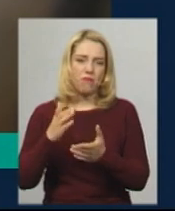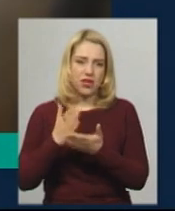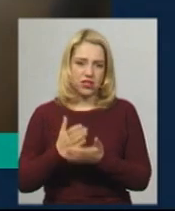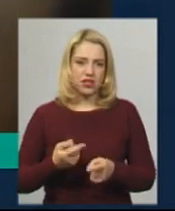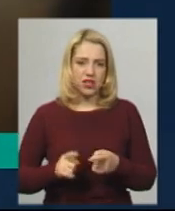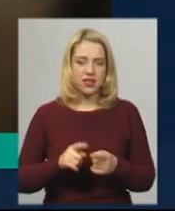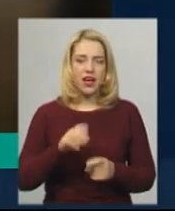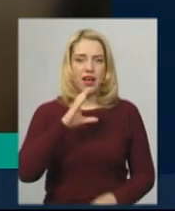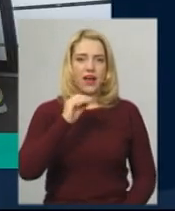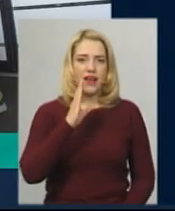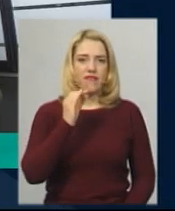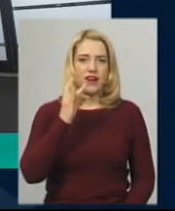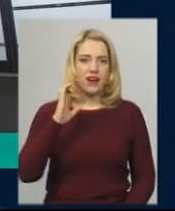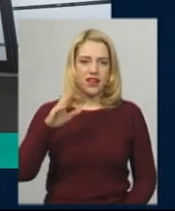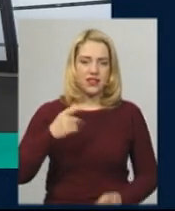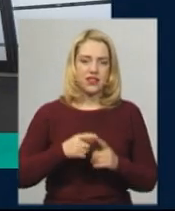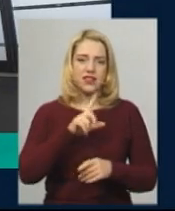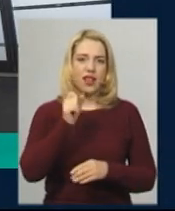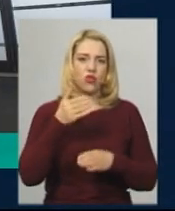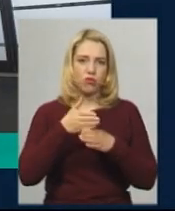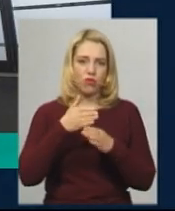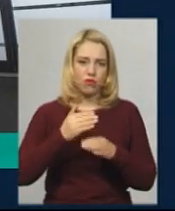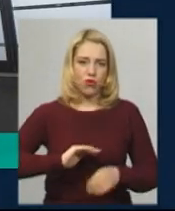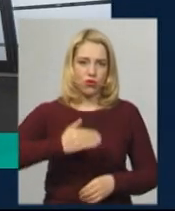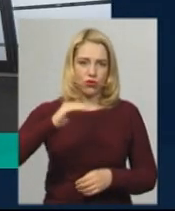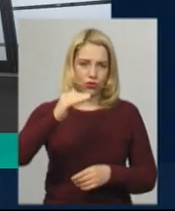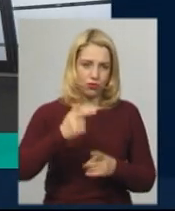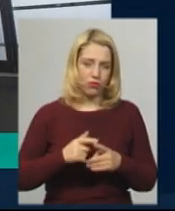Еверез за допомогою тумби підкорили двоє жителів Хмельницького.